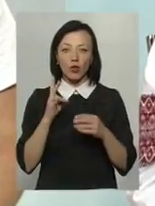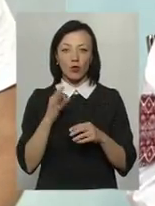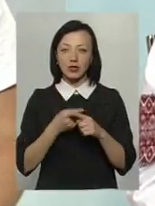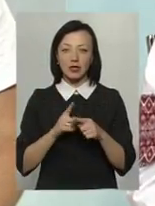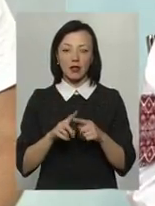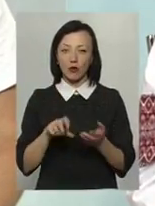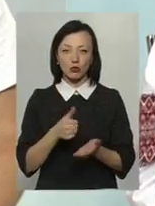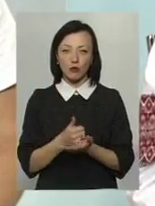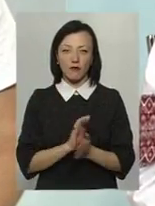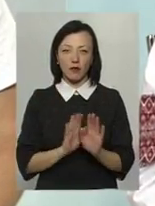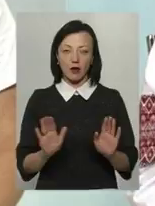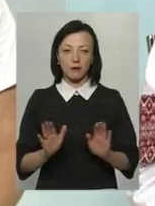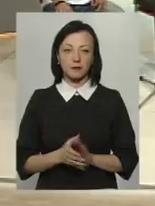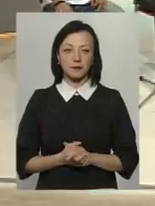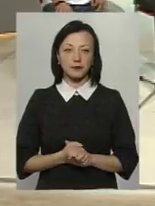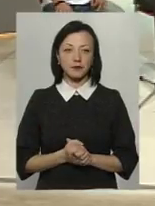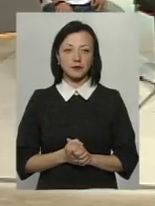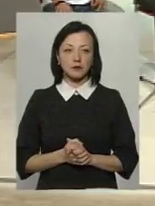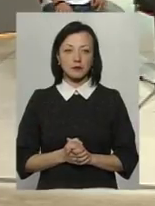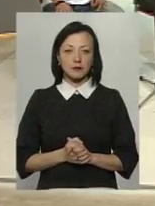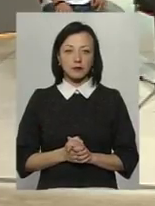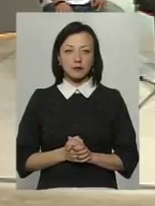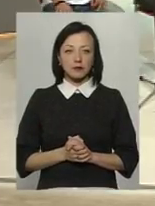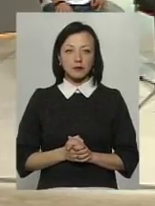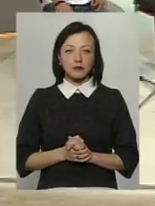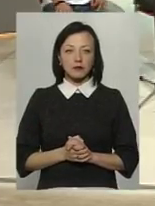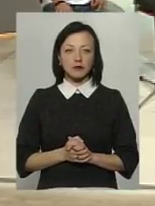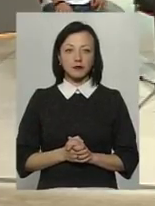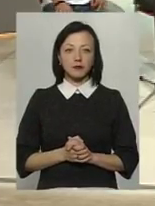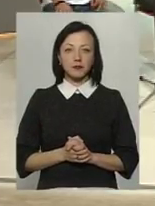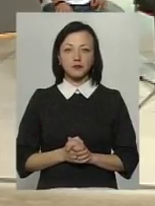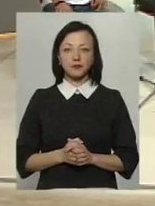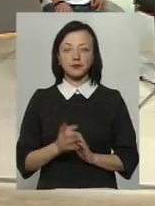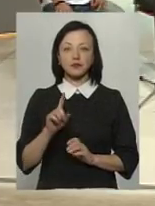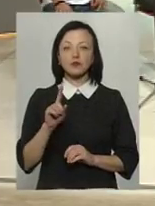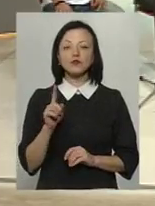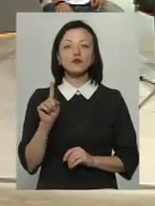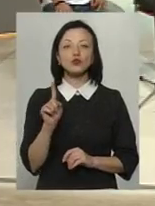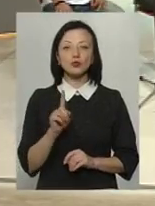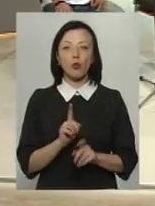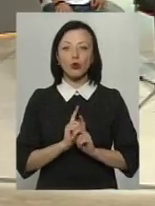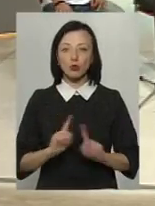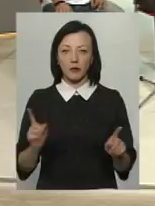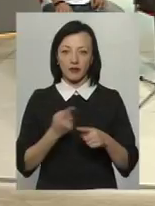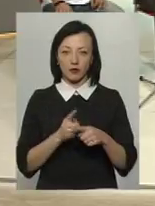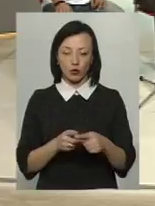є основне. Це не мій так погляд. В чому особливість цього напрямку?